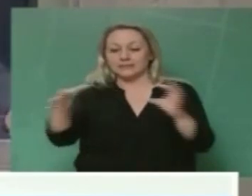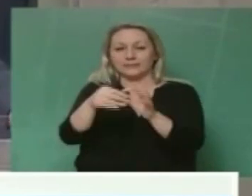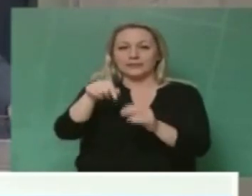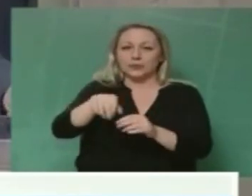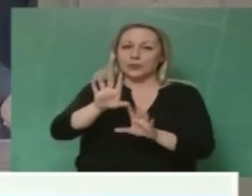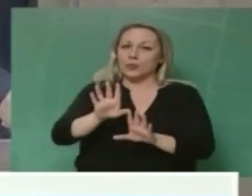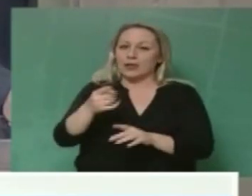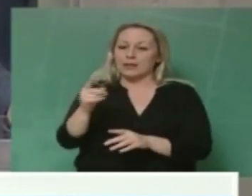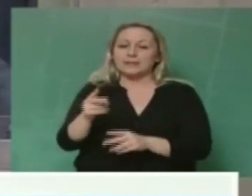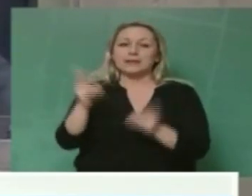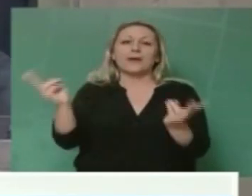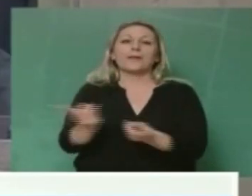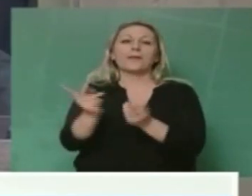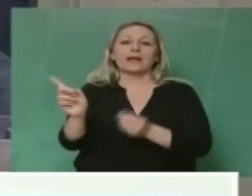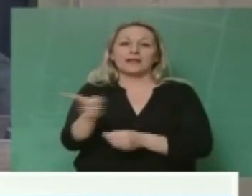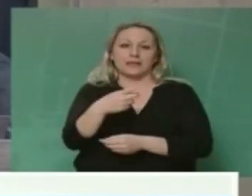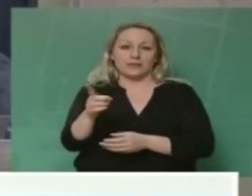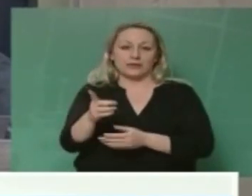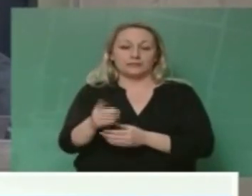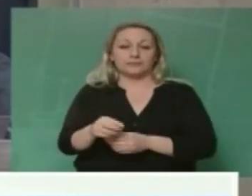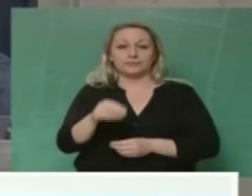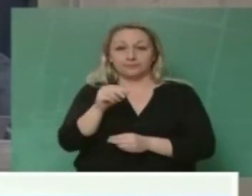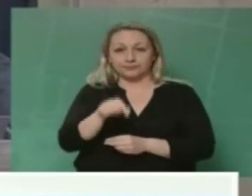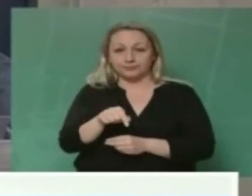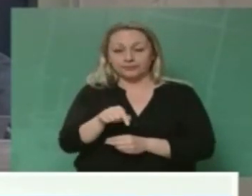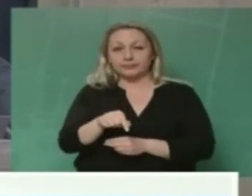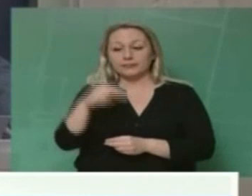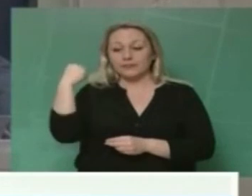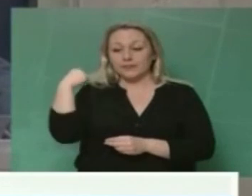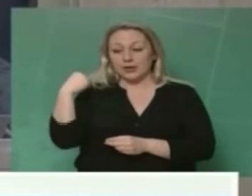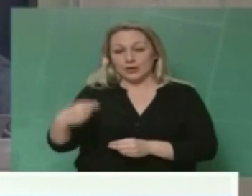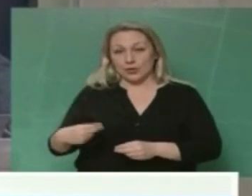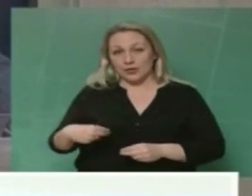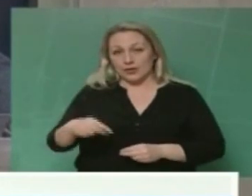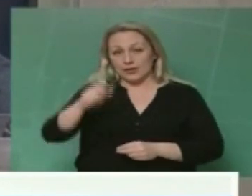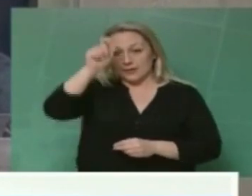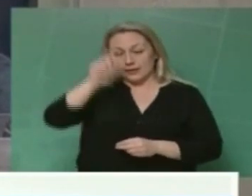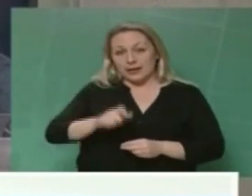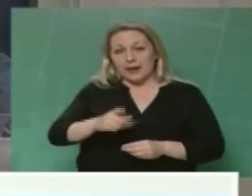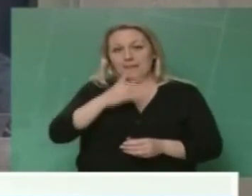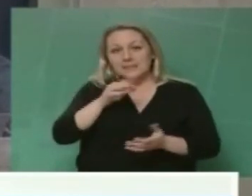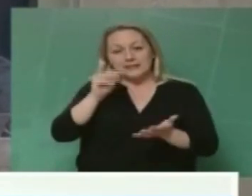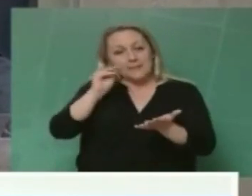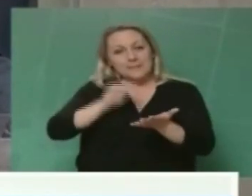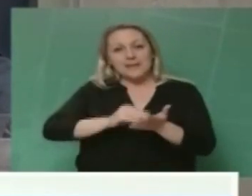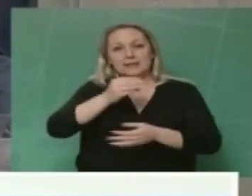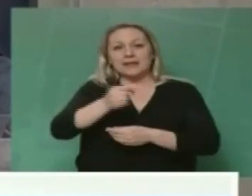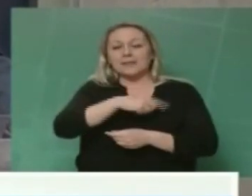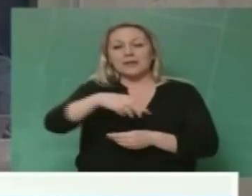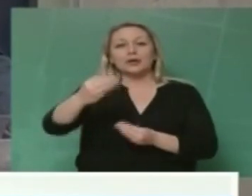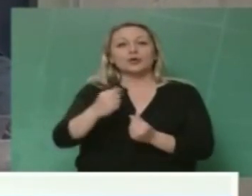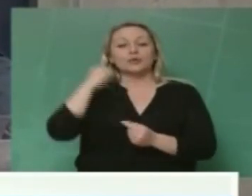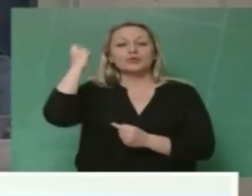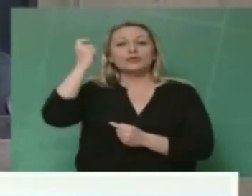κύριος Δήμαρχος επανέφερε για μια ακόμα φορά γινόμενος εκ νέου λαγός της αντίληψης